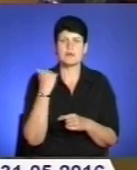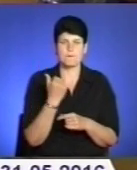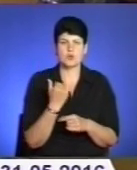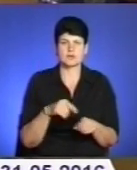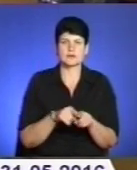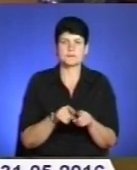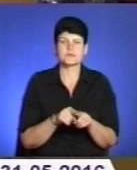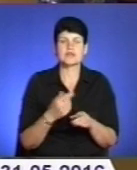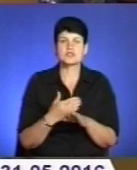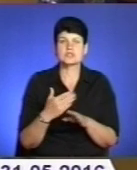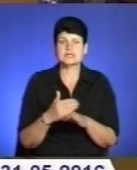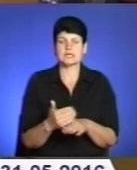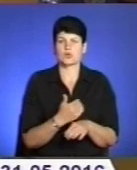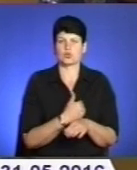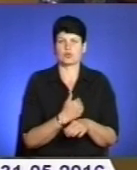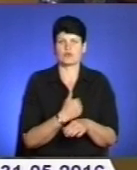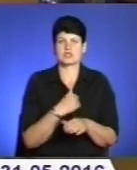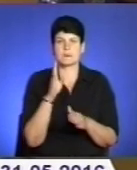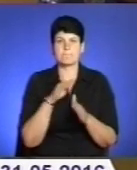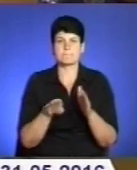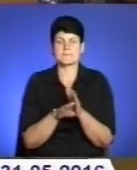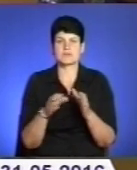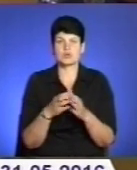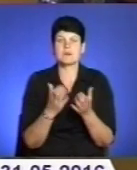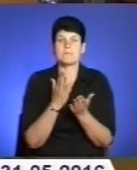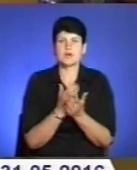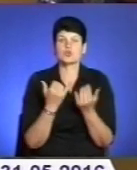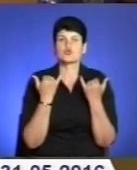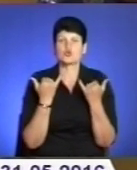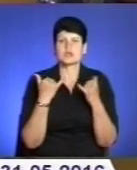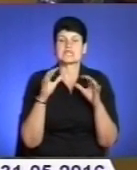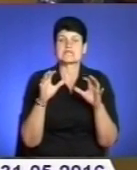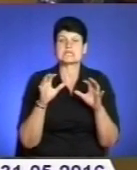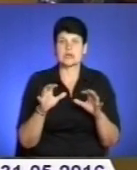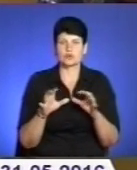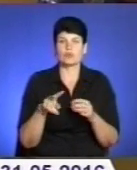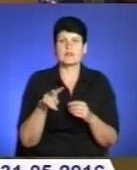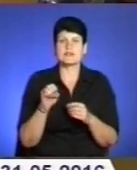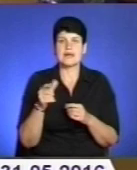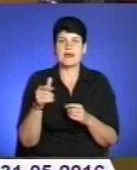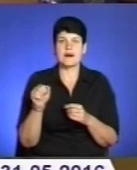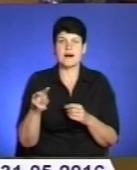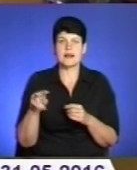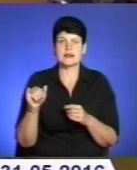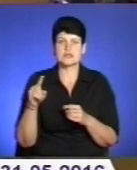частина добровольчих підрозділів мають сьогодні статус, тому що легалізувалися. І на мій погляд,